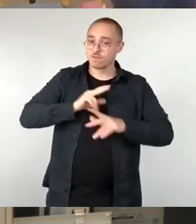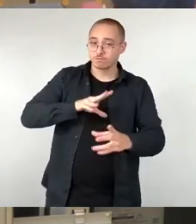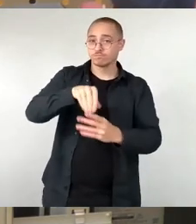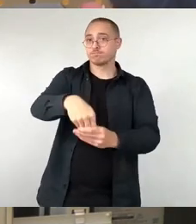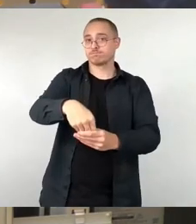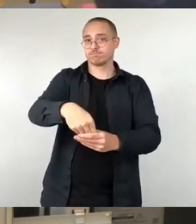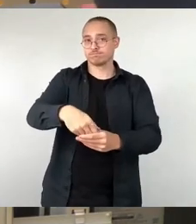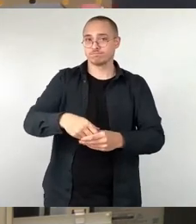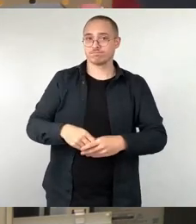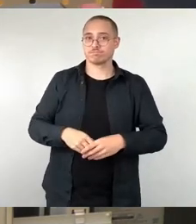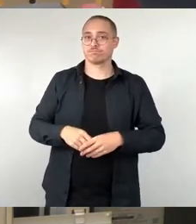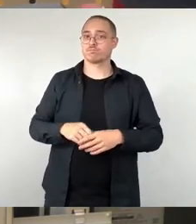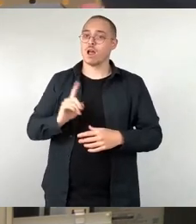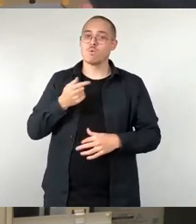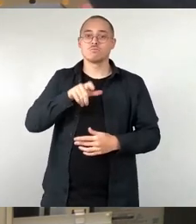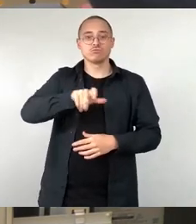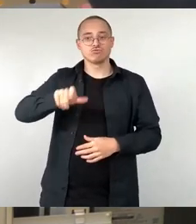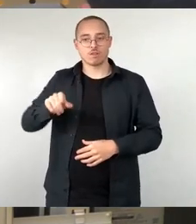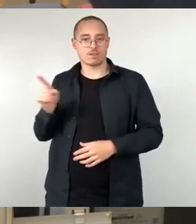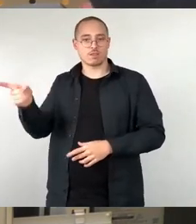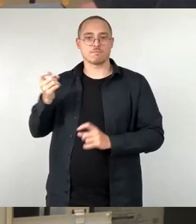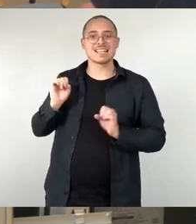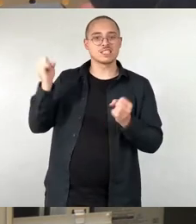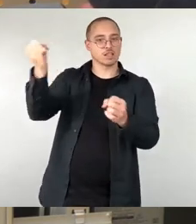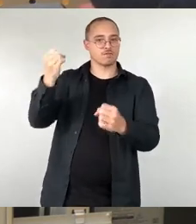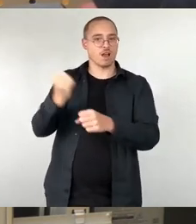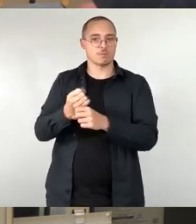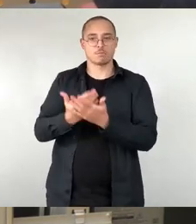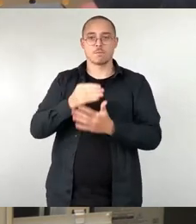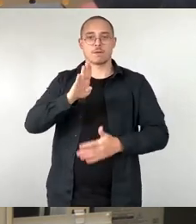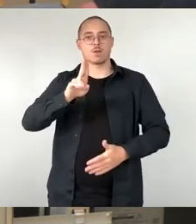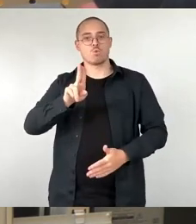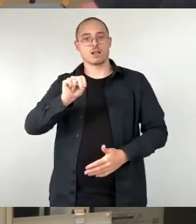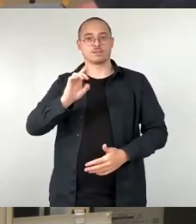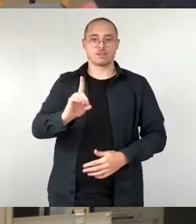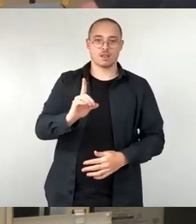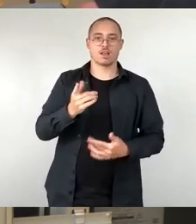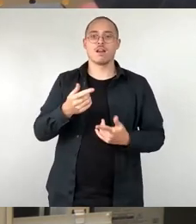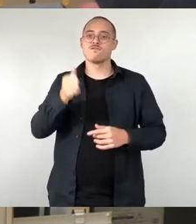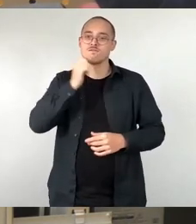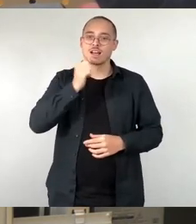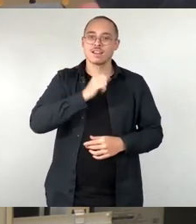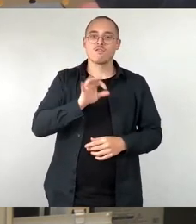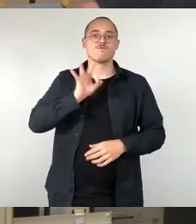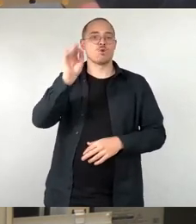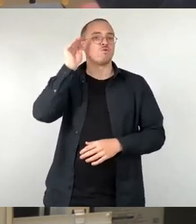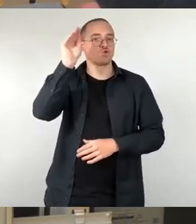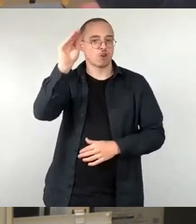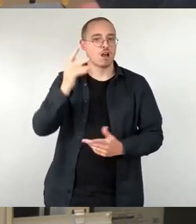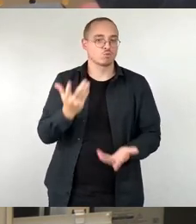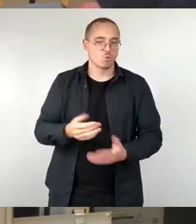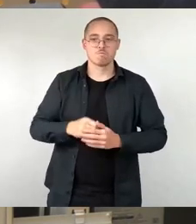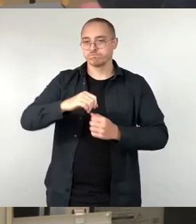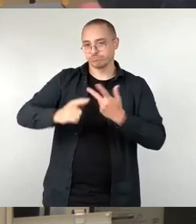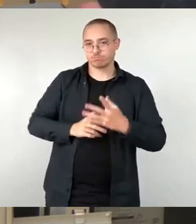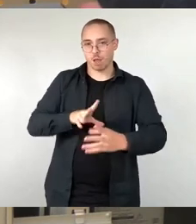Menschen aus Initiativen wie BUND oder Price for Future und so weiter und so fort. Warum macht man das? Damit man